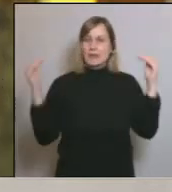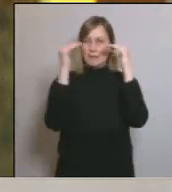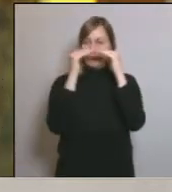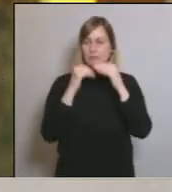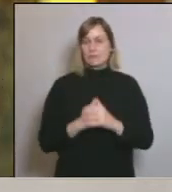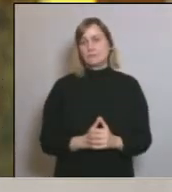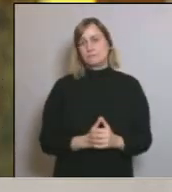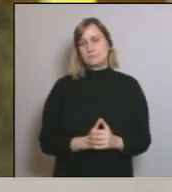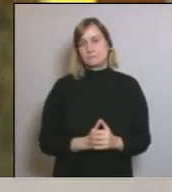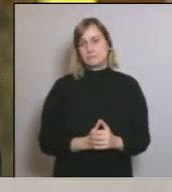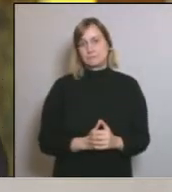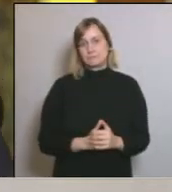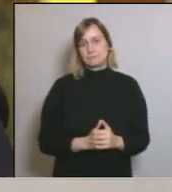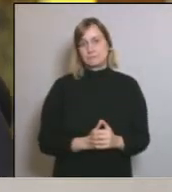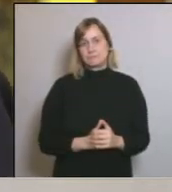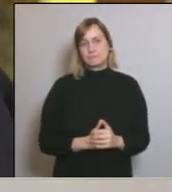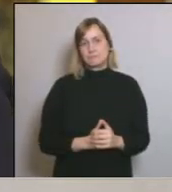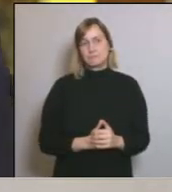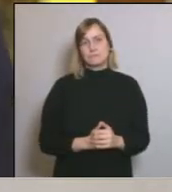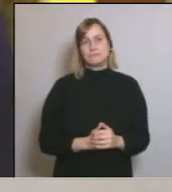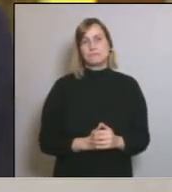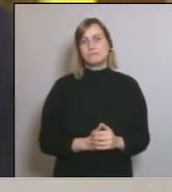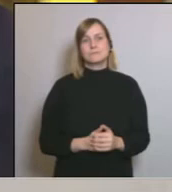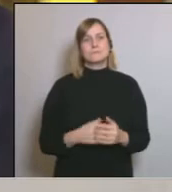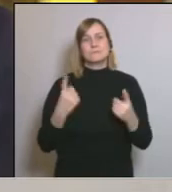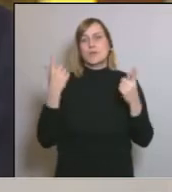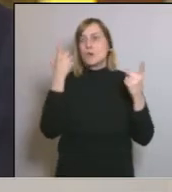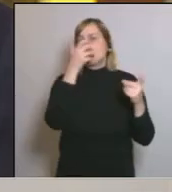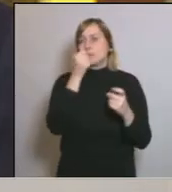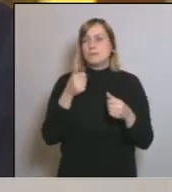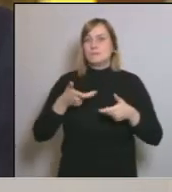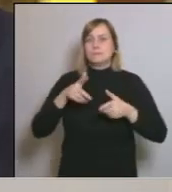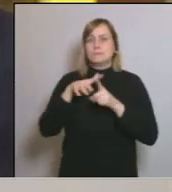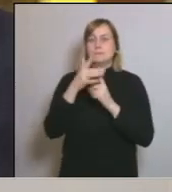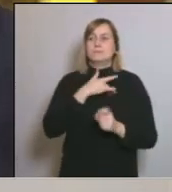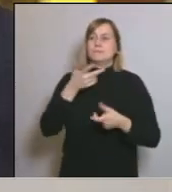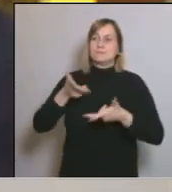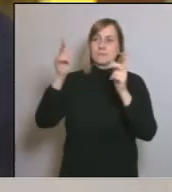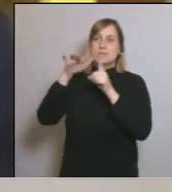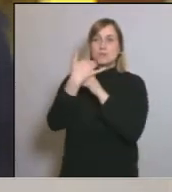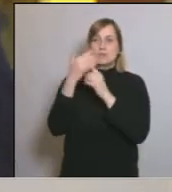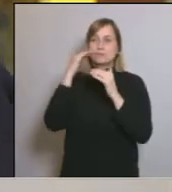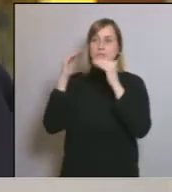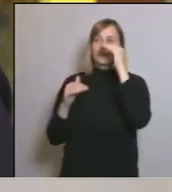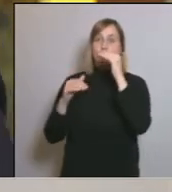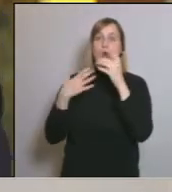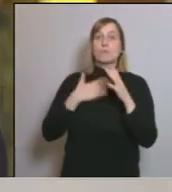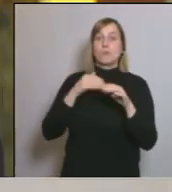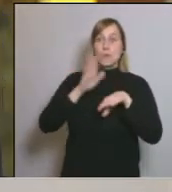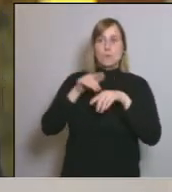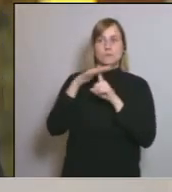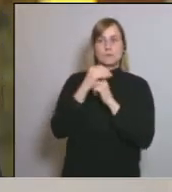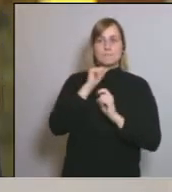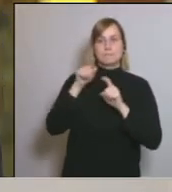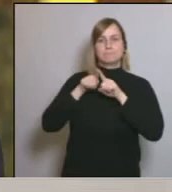No convé produir situacions que puguin esdevenir greuges o que es puguin propiciar una rumorologia equivocada sobre una